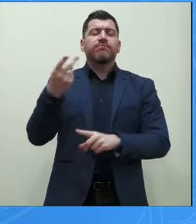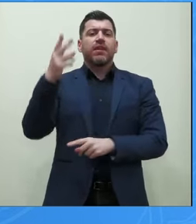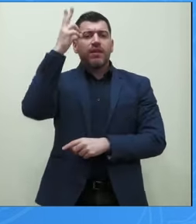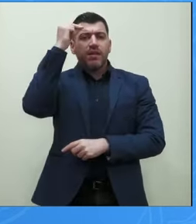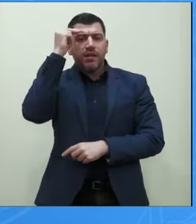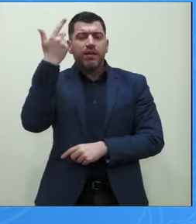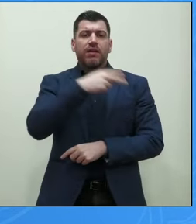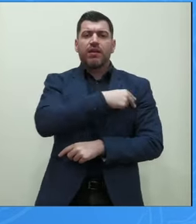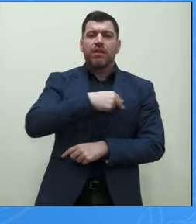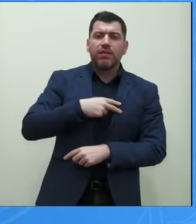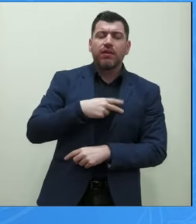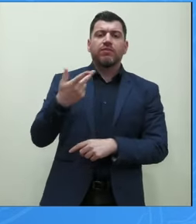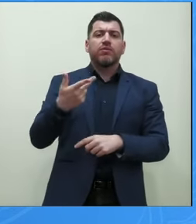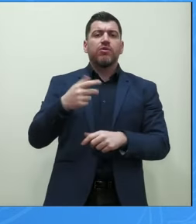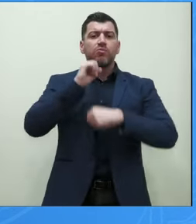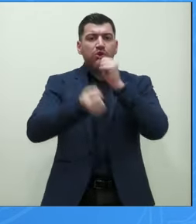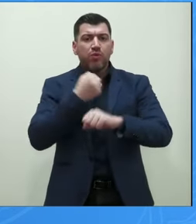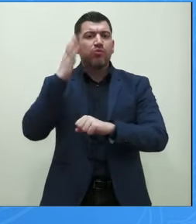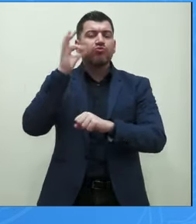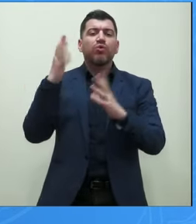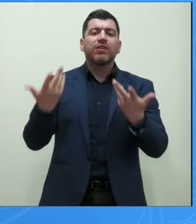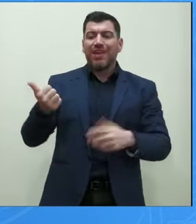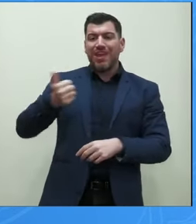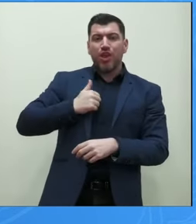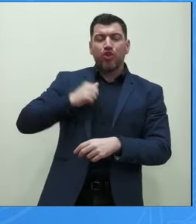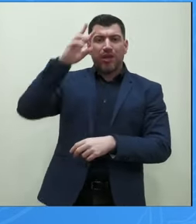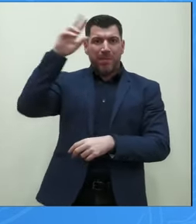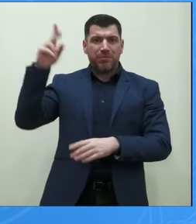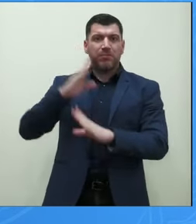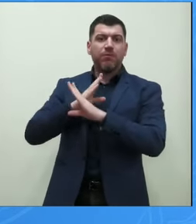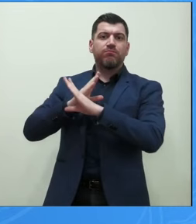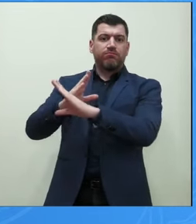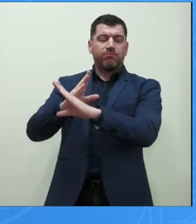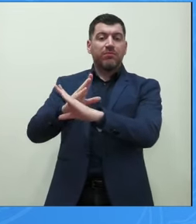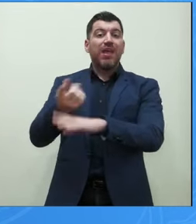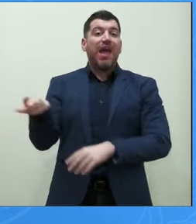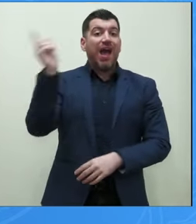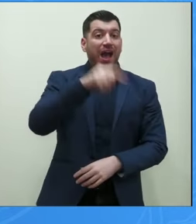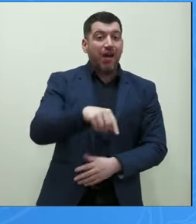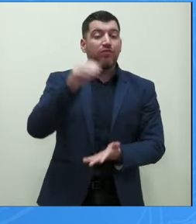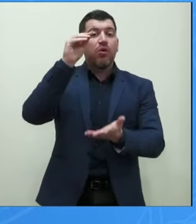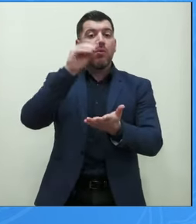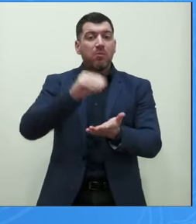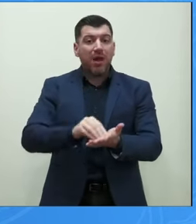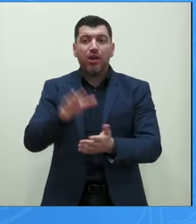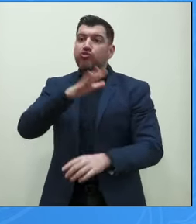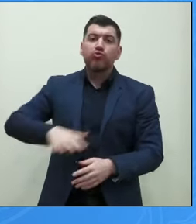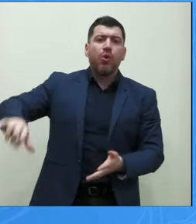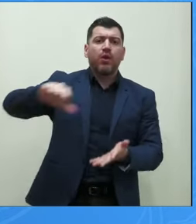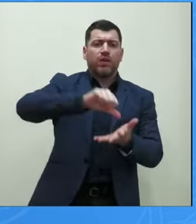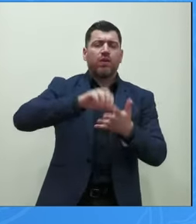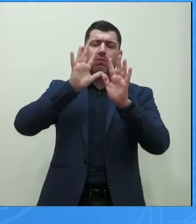για να μην περάσουν οι σχεδιασμοί της κυβέρνησης για τα ιδιωτικά πανεπιστήμια αύριο ξανά θα βουλιάξει η Αθήνα